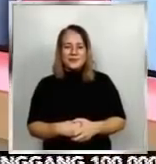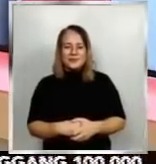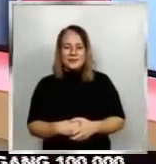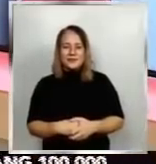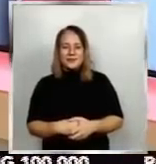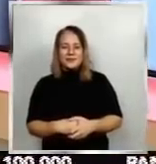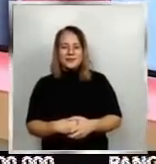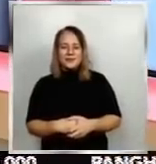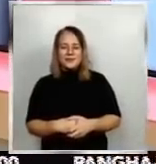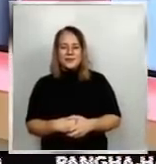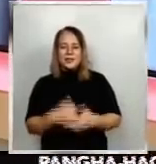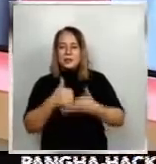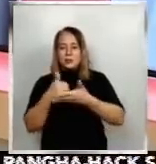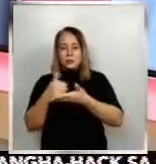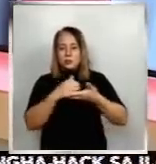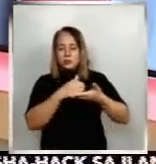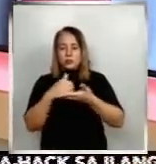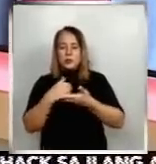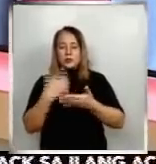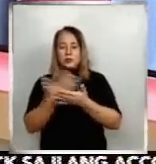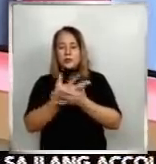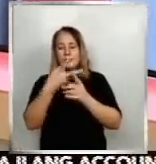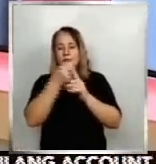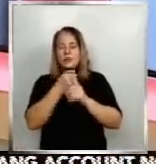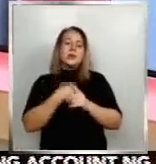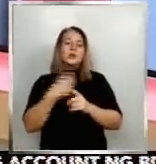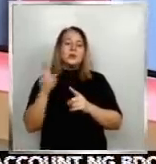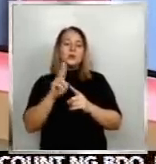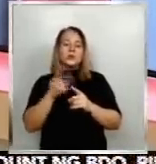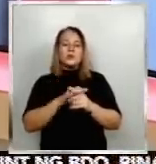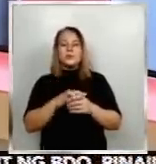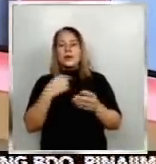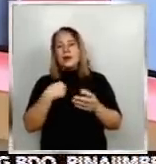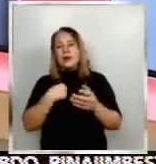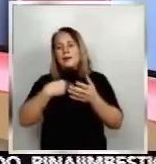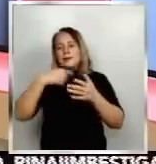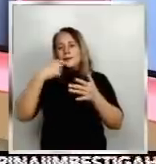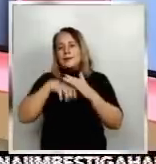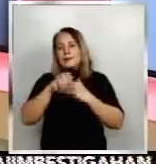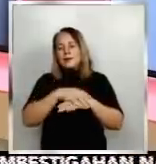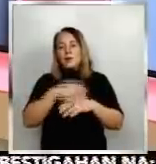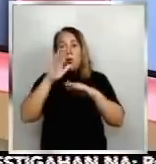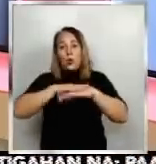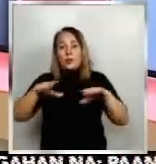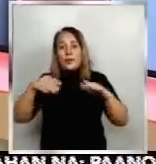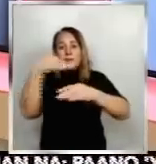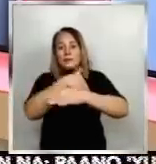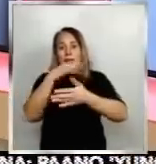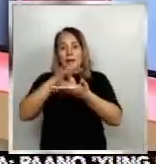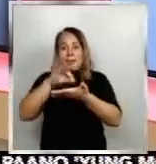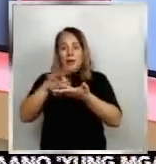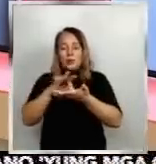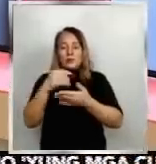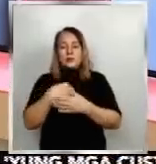Nagtutulungan na mga bankong biktima at nagamit-umano sa pangahak na mga online bank account nitong weekend. Pati anti-cybercrime